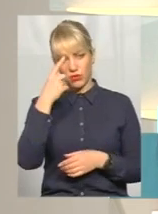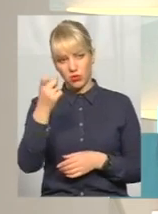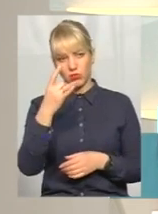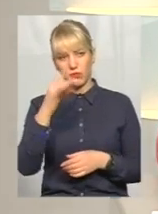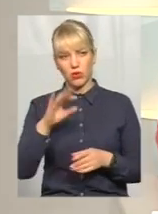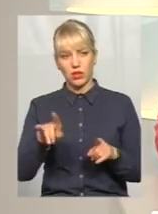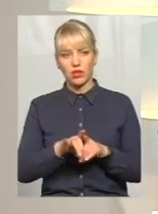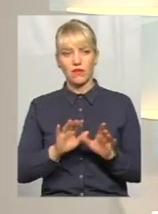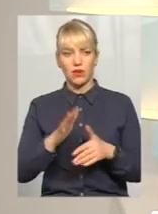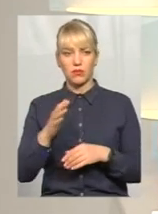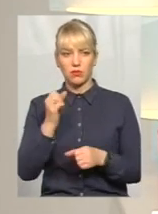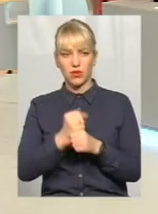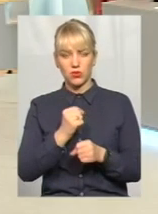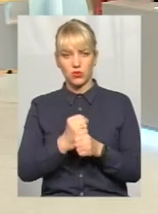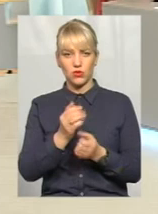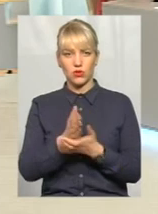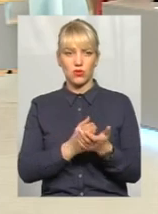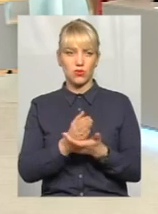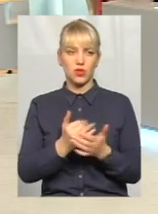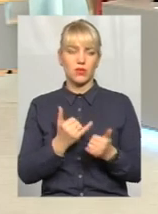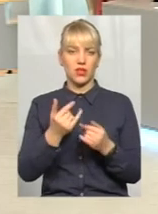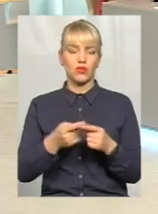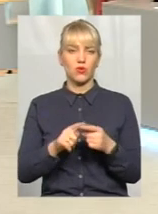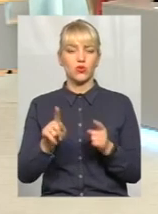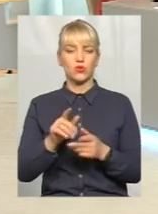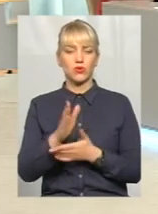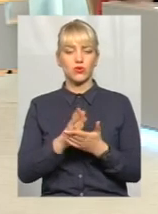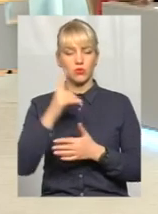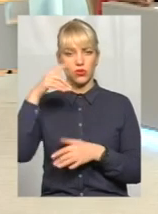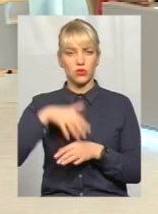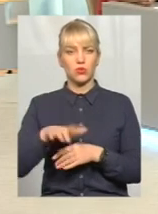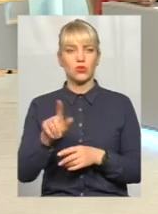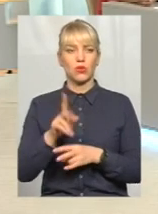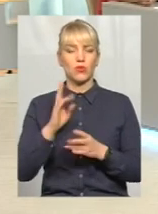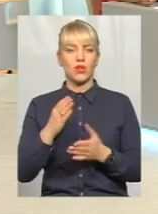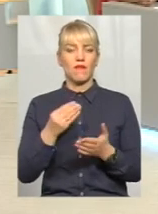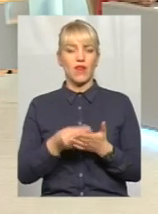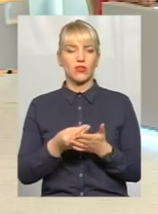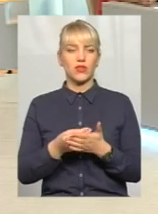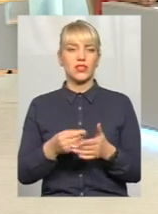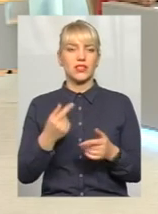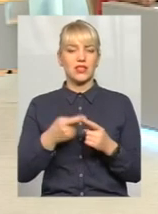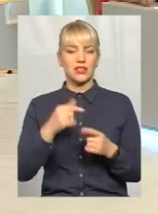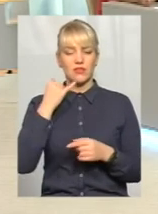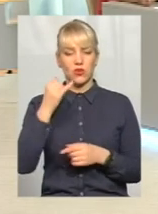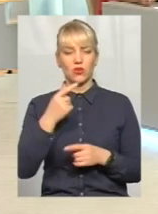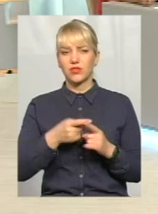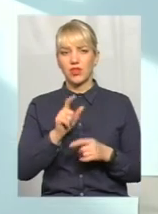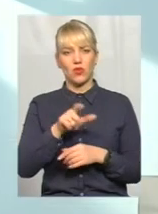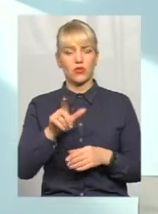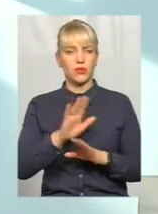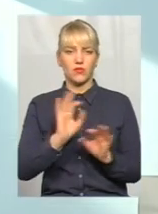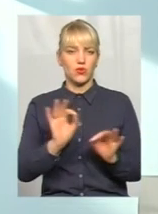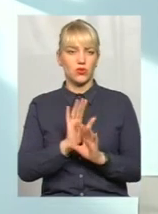про такі випадки, працюють служби, для того, щоб люди розуміли, що їм буде вартувати цей дзвінок? Цим людям абсолютно нічого.